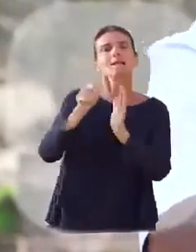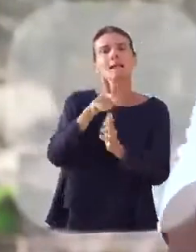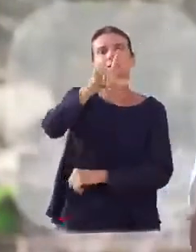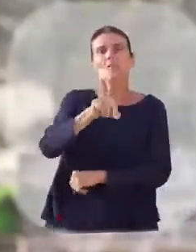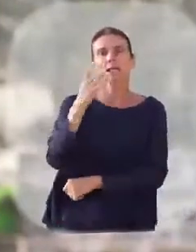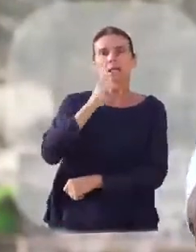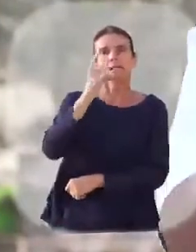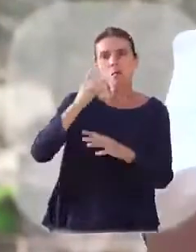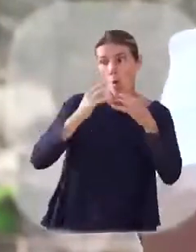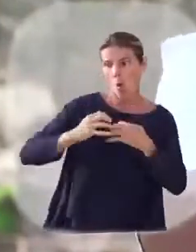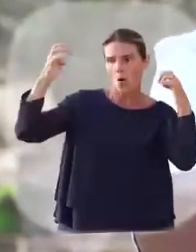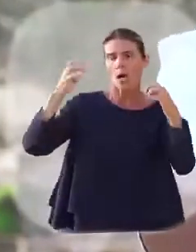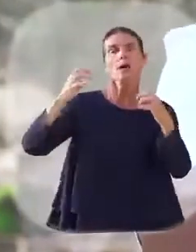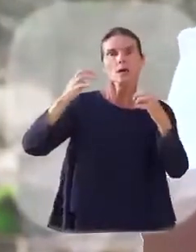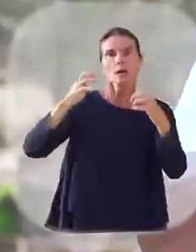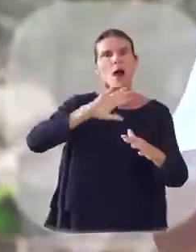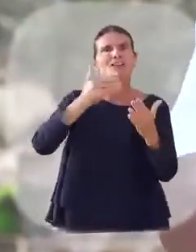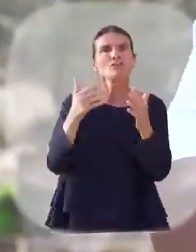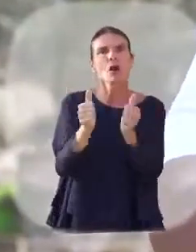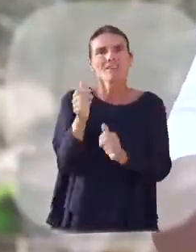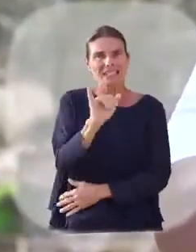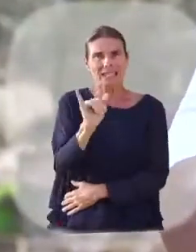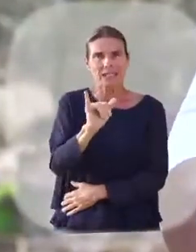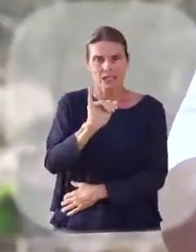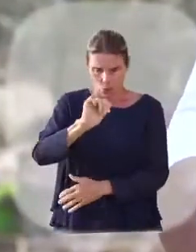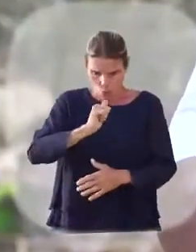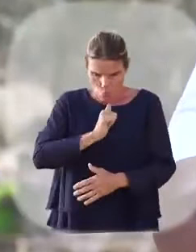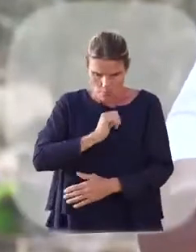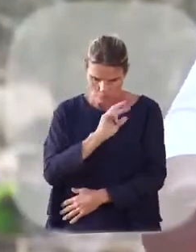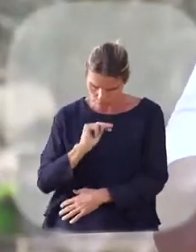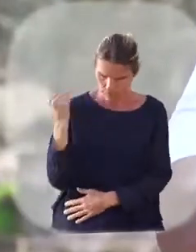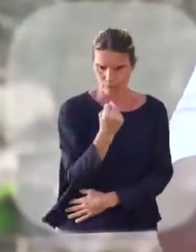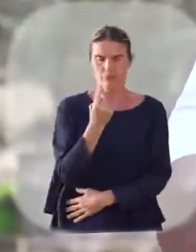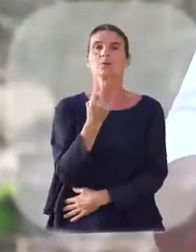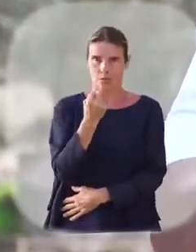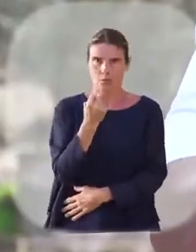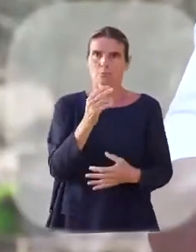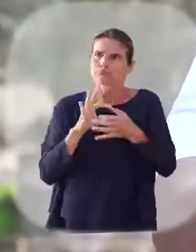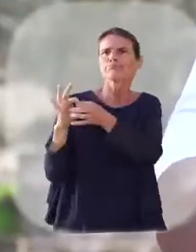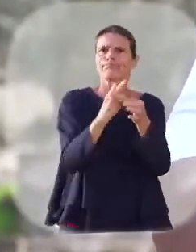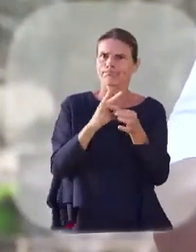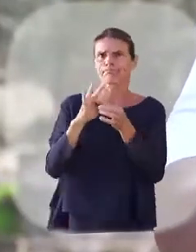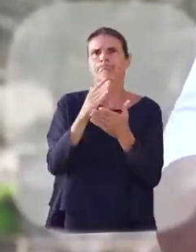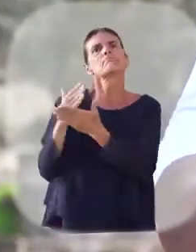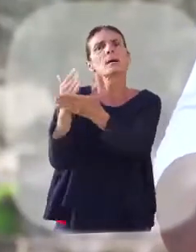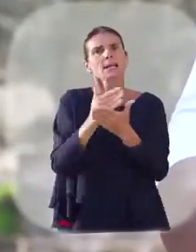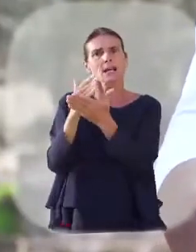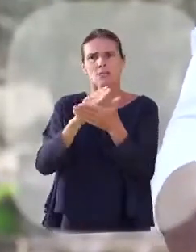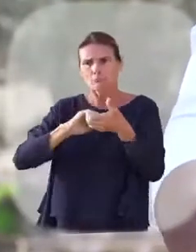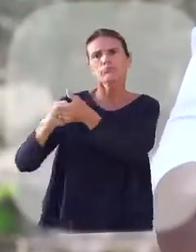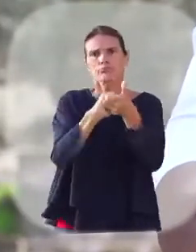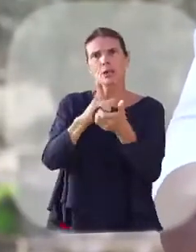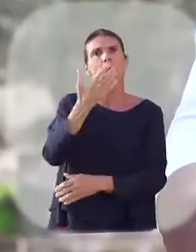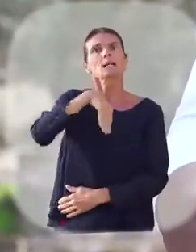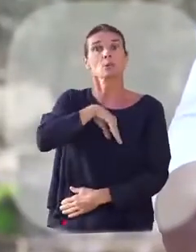du 20 décembre, nous avions rendez-vous avec nous-mêmes, ensemble, en contribuant tous à ce partage